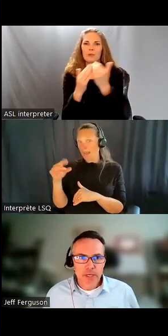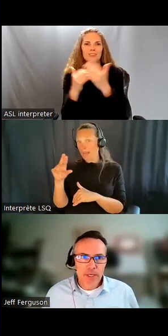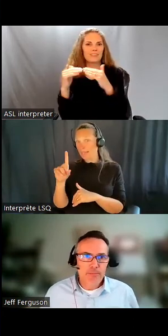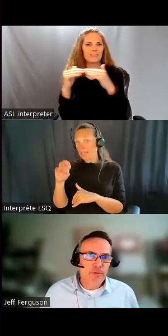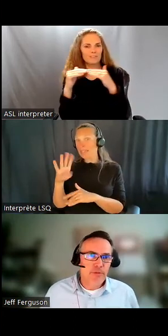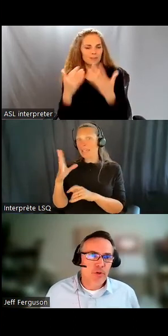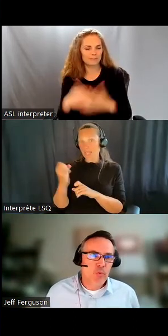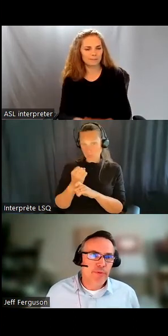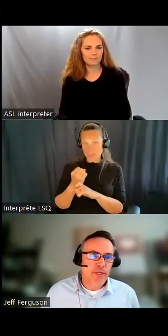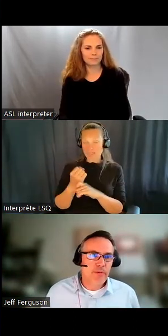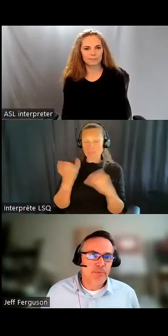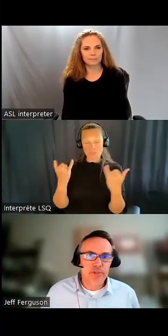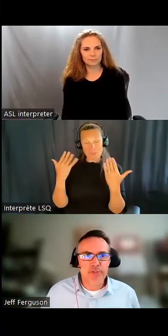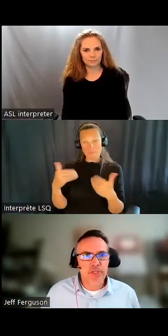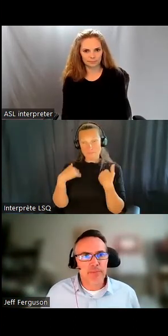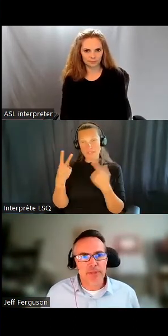et qu'ils vivent aujourd'hui.